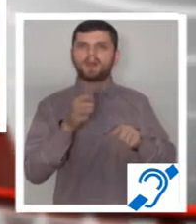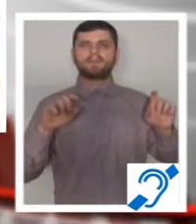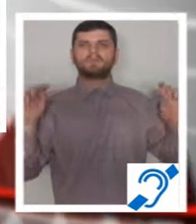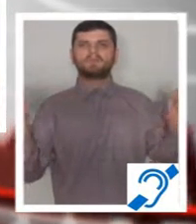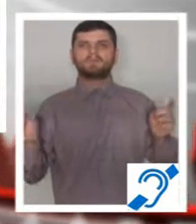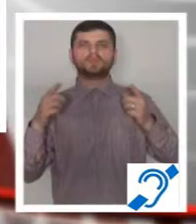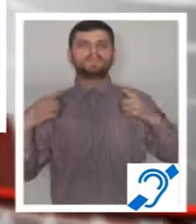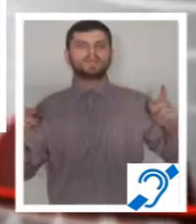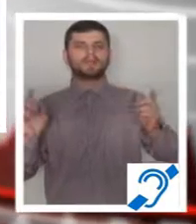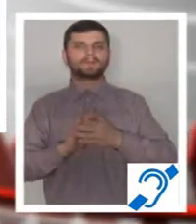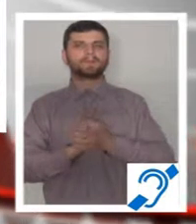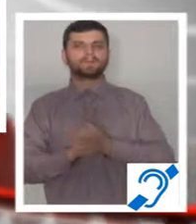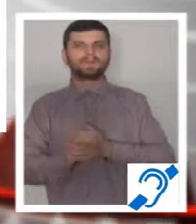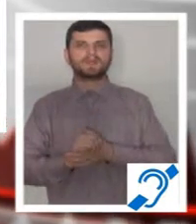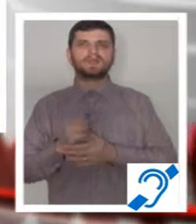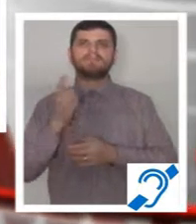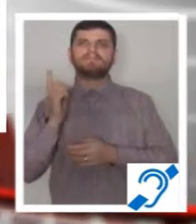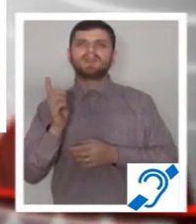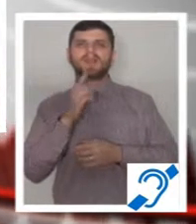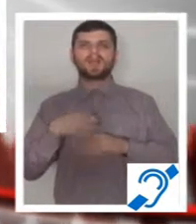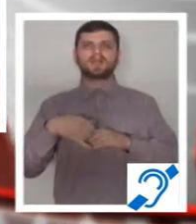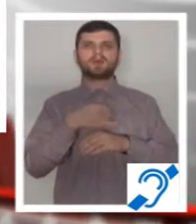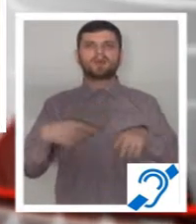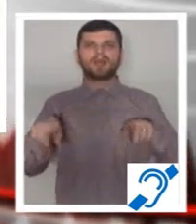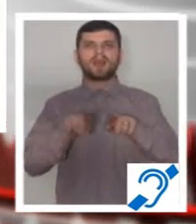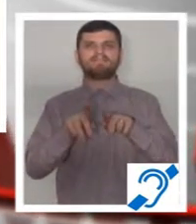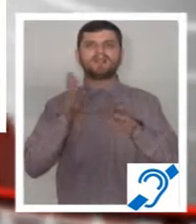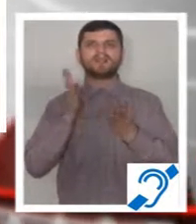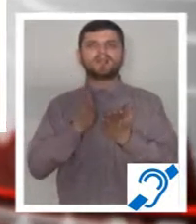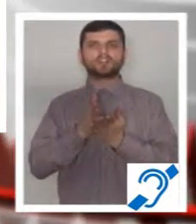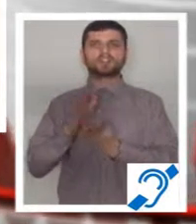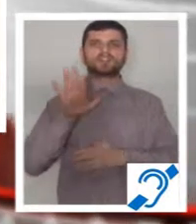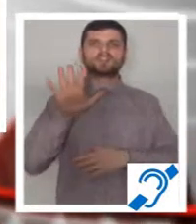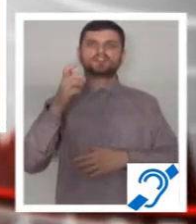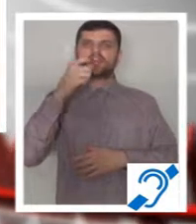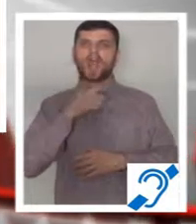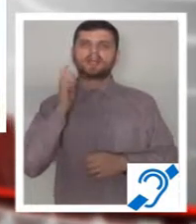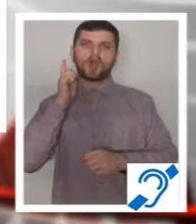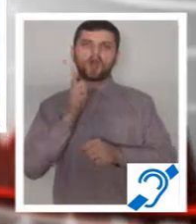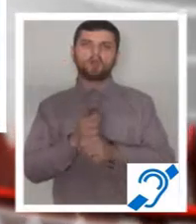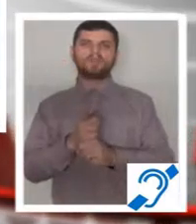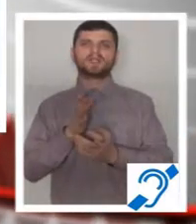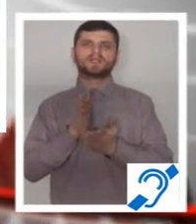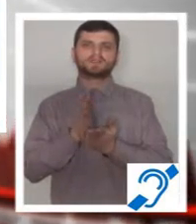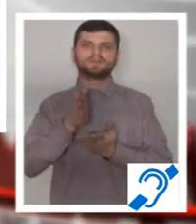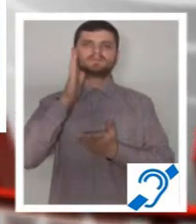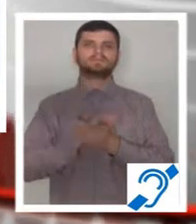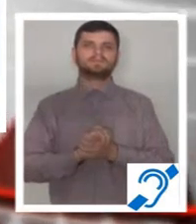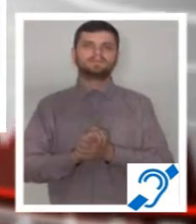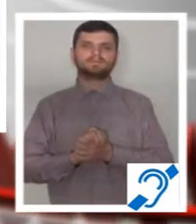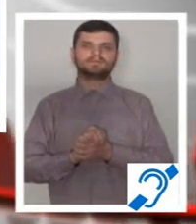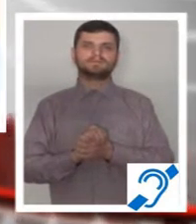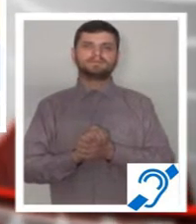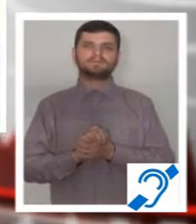Manifestările din cadrul proiectului trebuie să continue și în următorii 5 ani pe banii administrațiilor locale ale celor șase comune implicate.